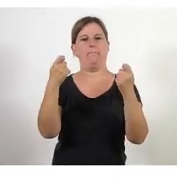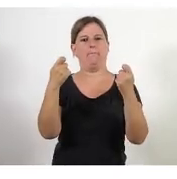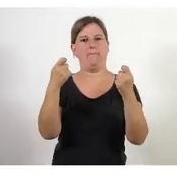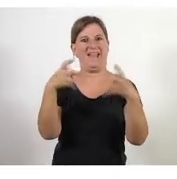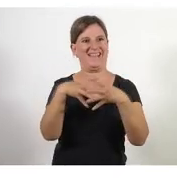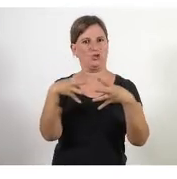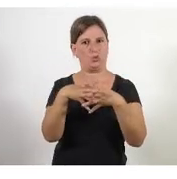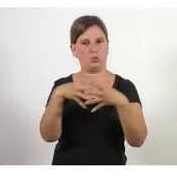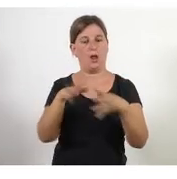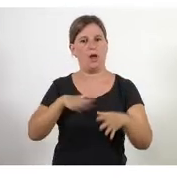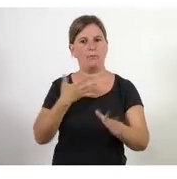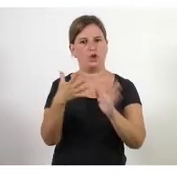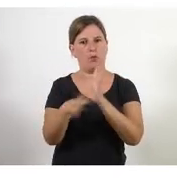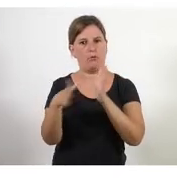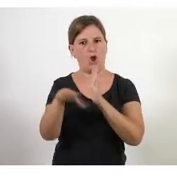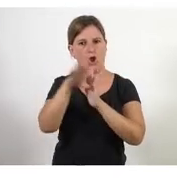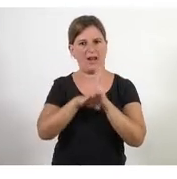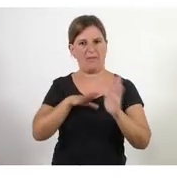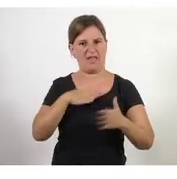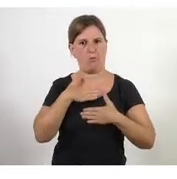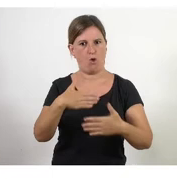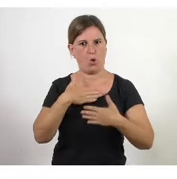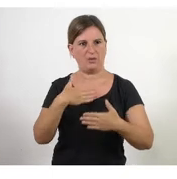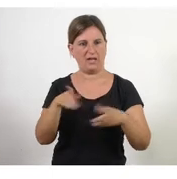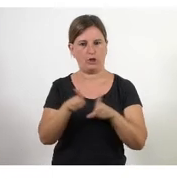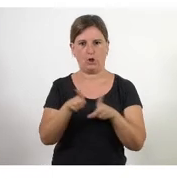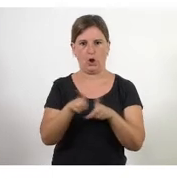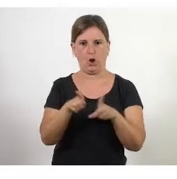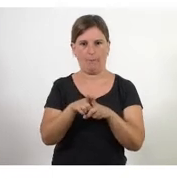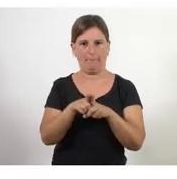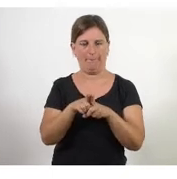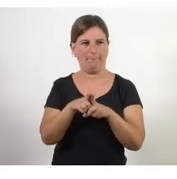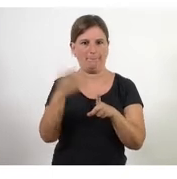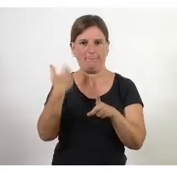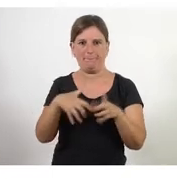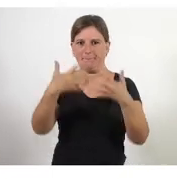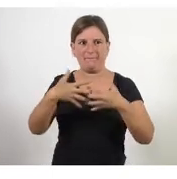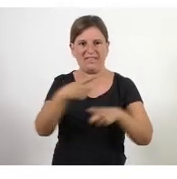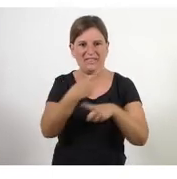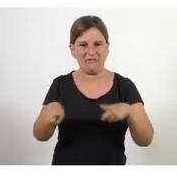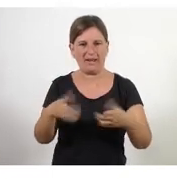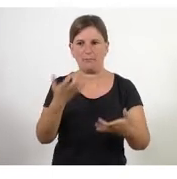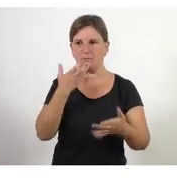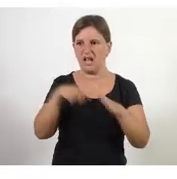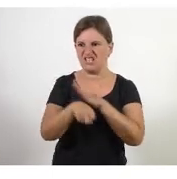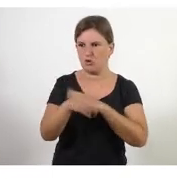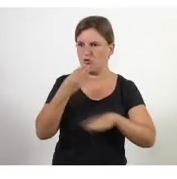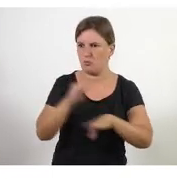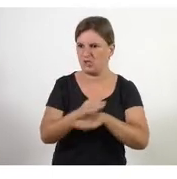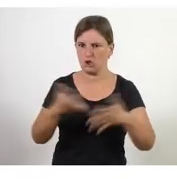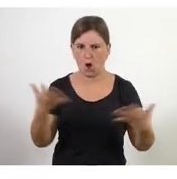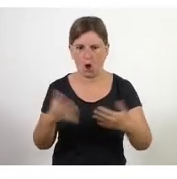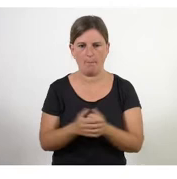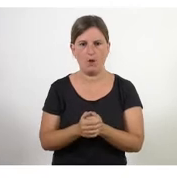programa de voluntariat hagi començat a patir o és possible senzillament i ara com gestionem les subvencions o els